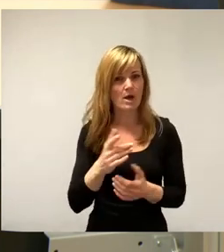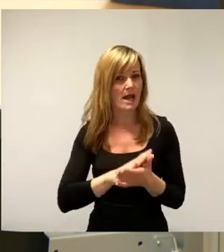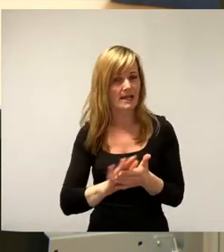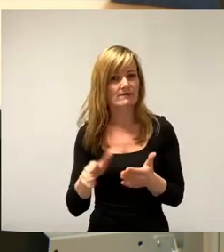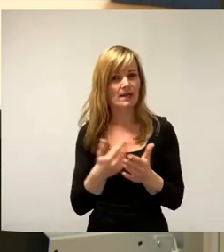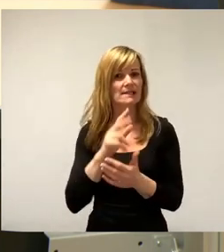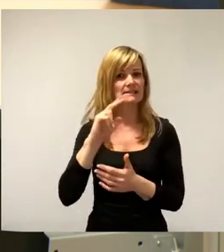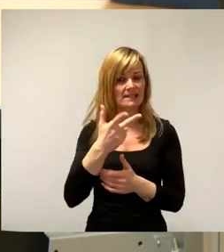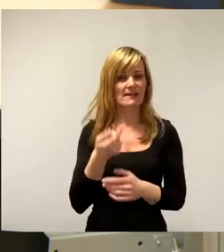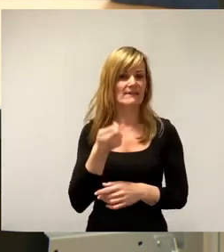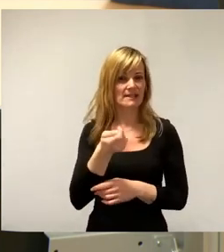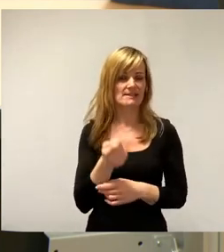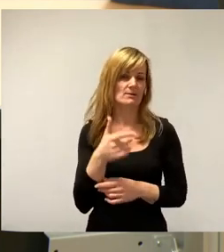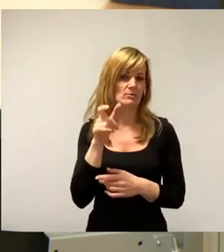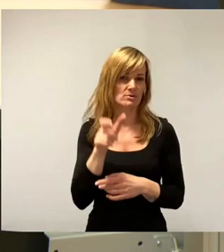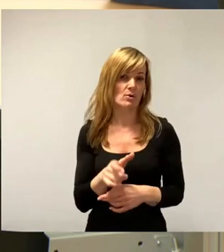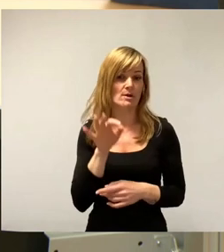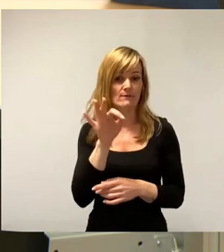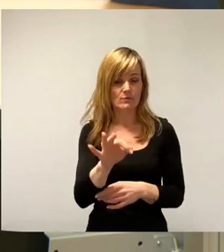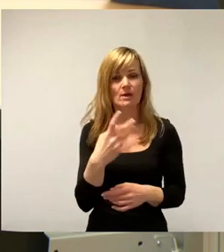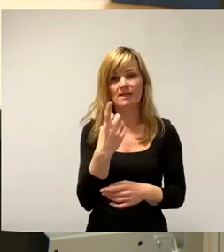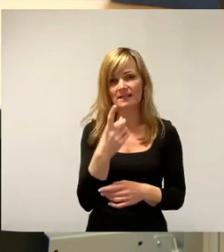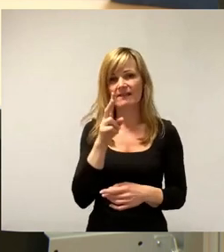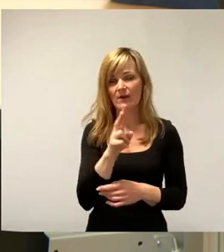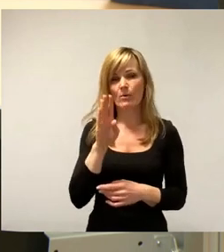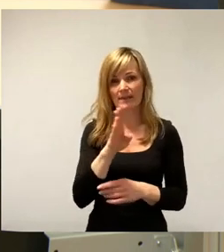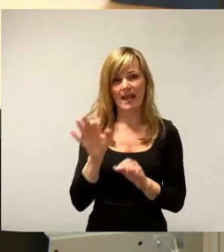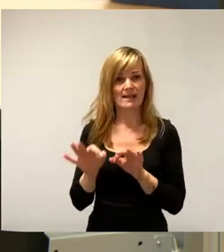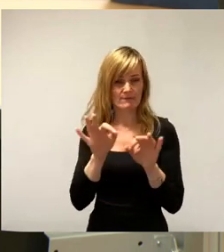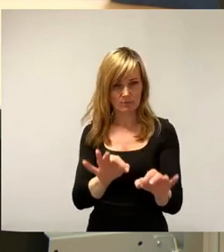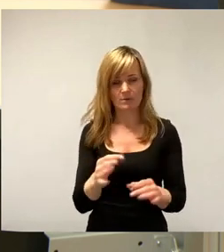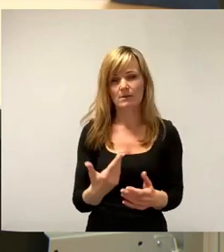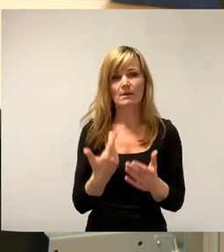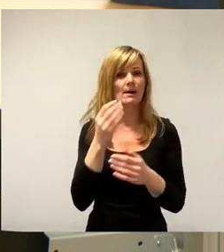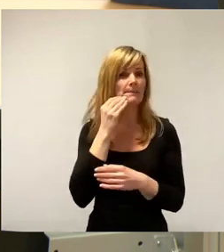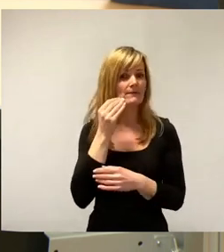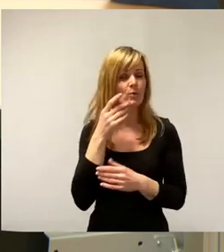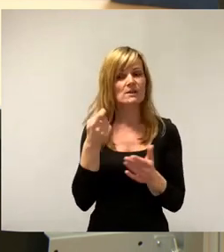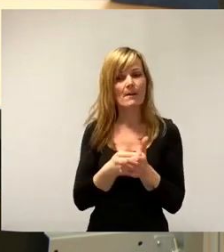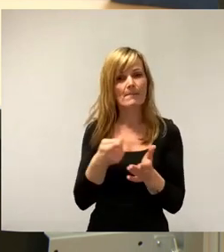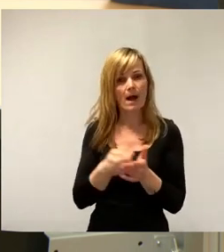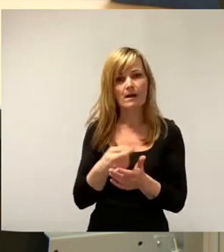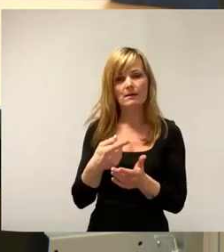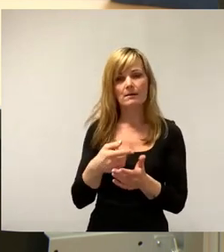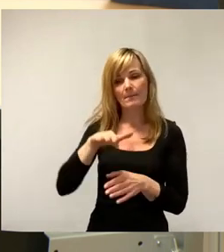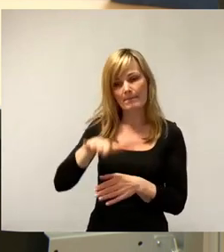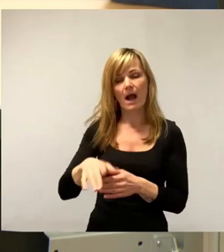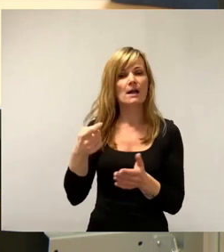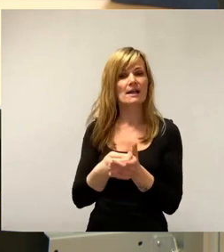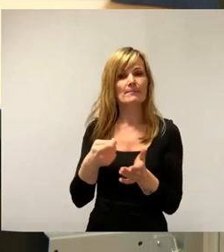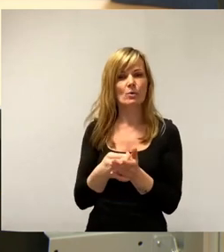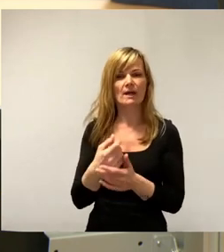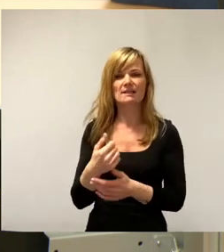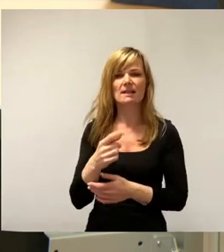Finanzierungssäule für die DVB endlich mal einführen. Ich spreche von den Bewohnerparkgebühren, die immer noch bei einem unglaublich,